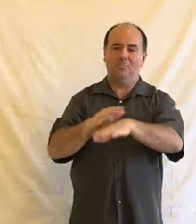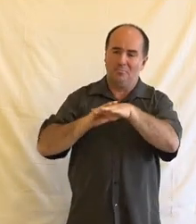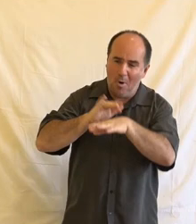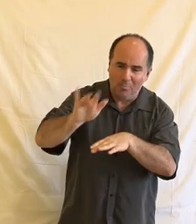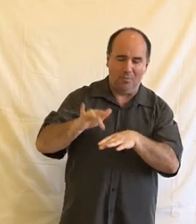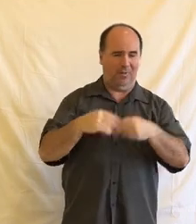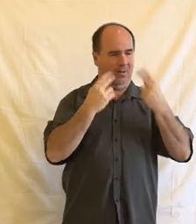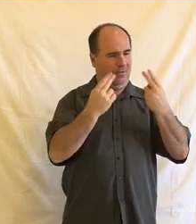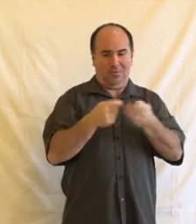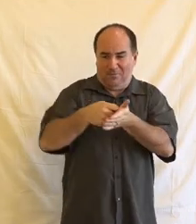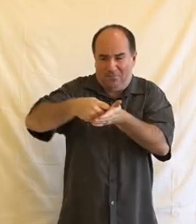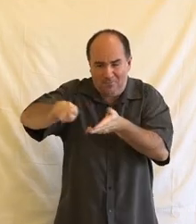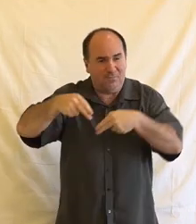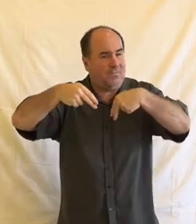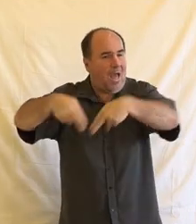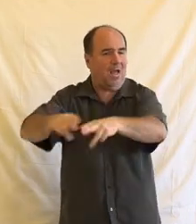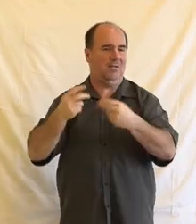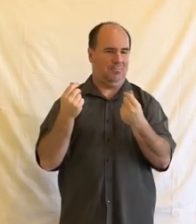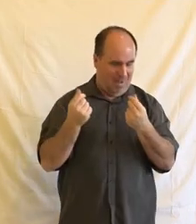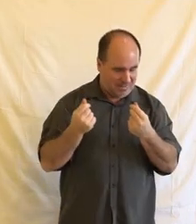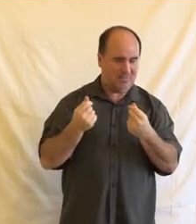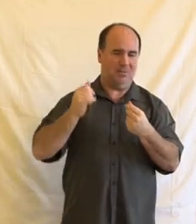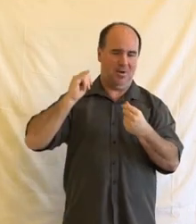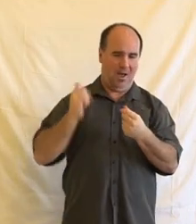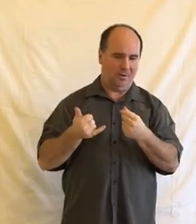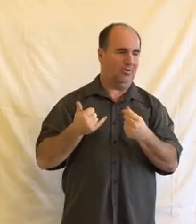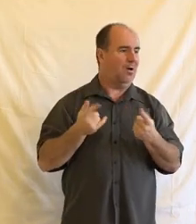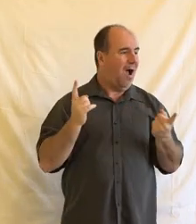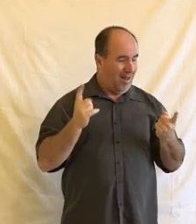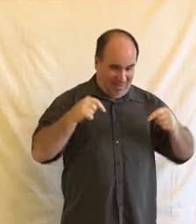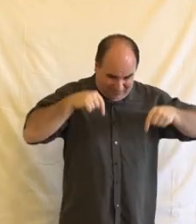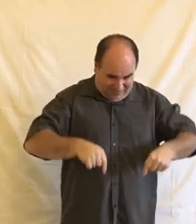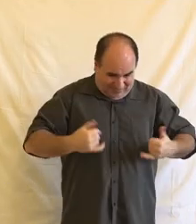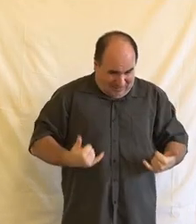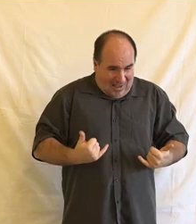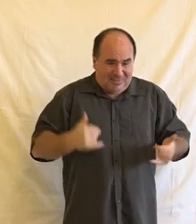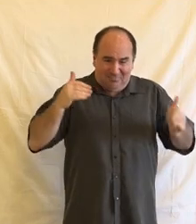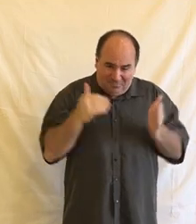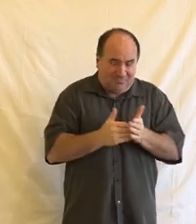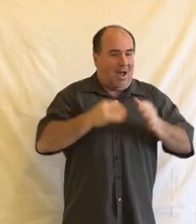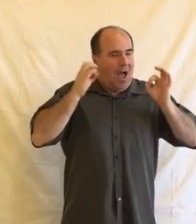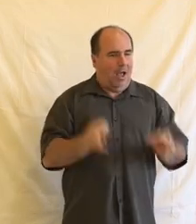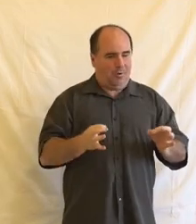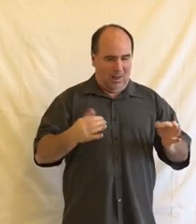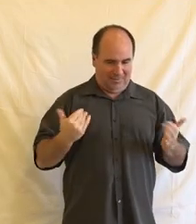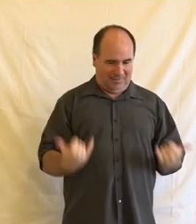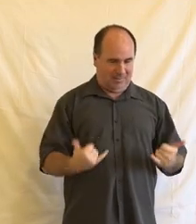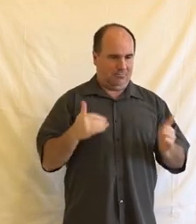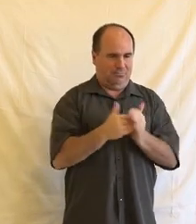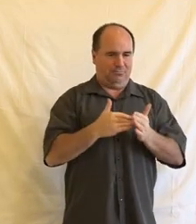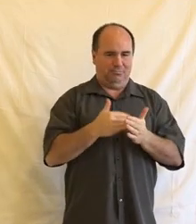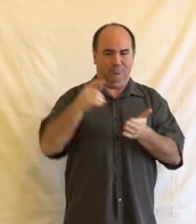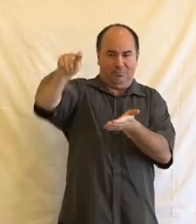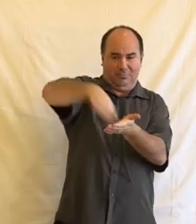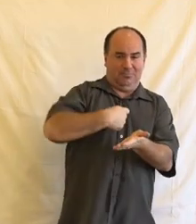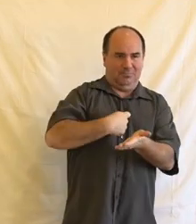máte napětý finanční rozpočet, jste na tom špatně, máte malé děti, dvě, tři, čtyři, pět, tam byly různé příběhy, můžete